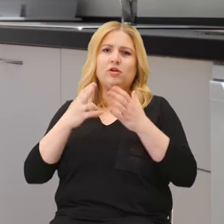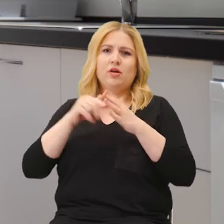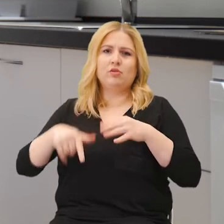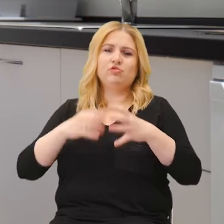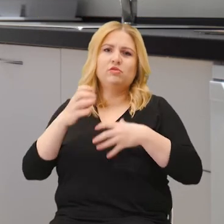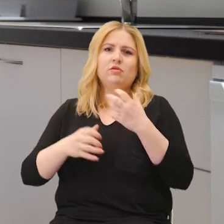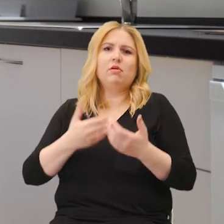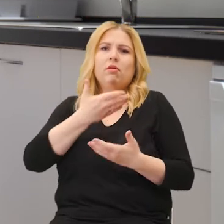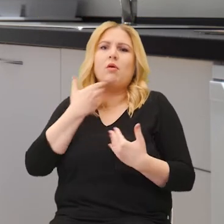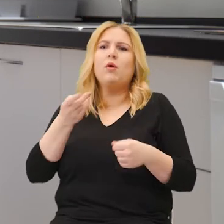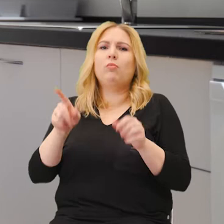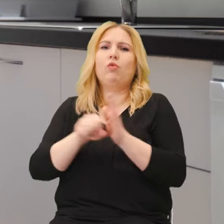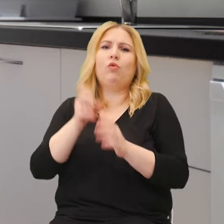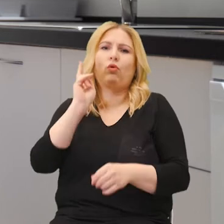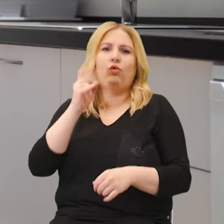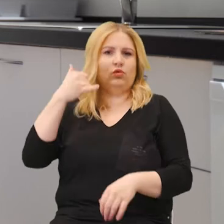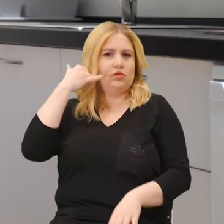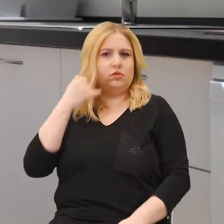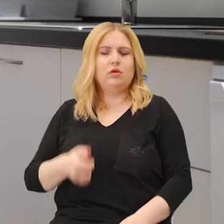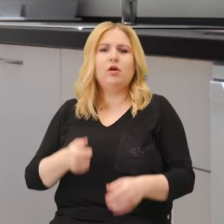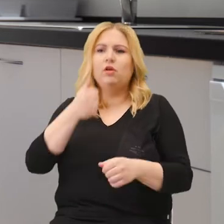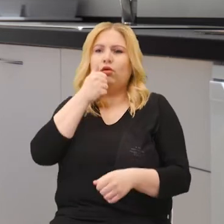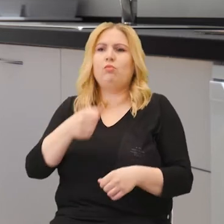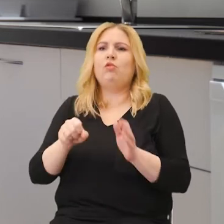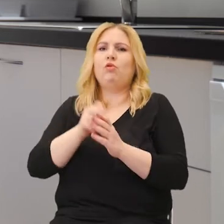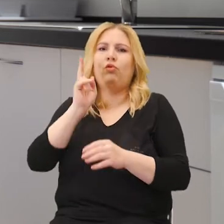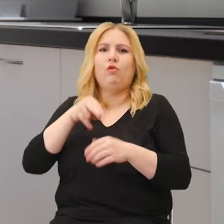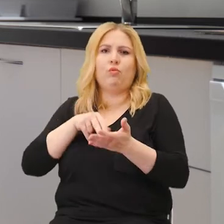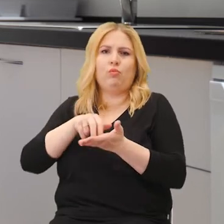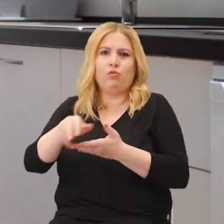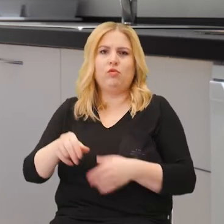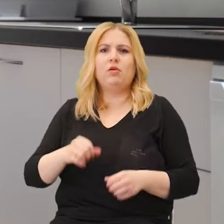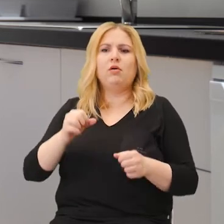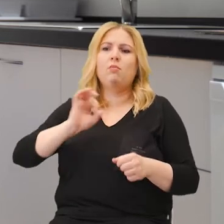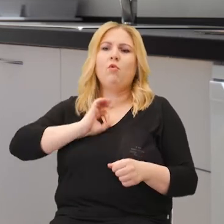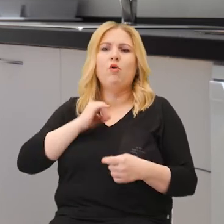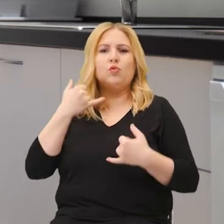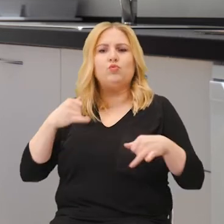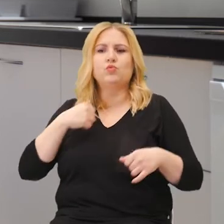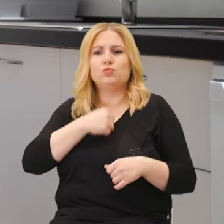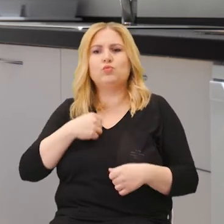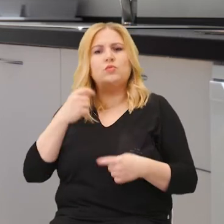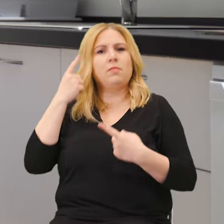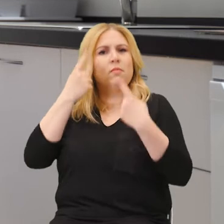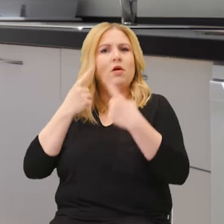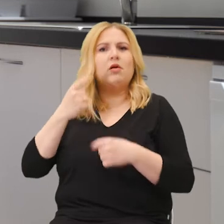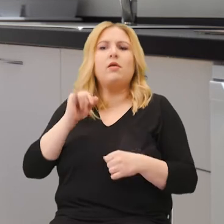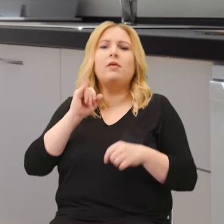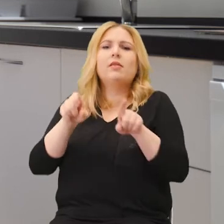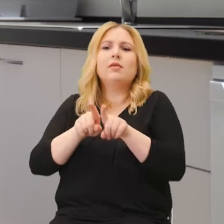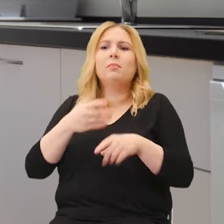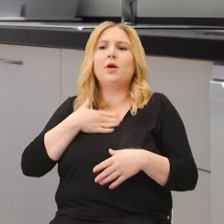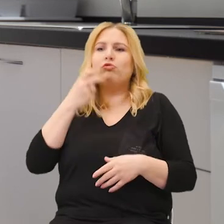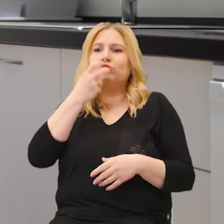planecie, nie ma do kogo zadzwonić. Nie ma do kogo się udać, ani z radością, ani ze zmartwieniem, ani nawet po prostu z